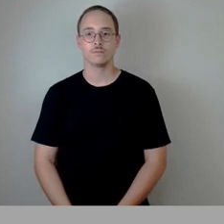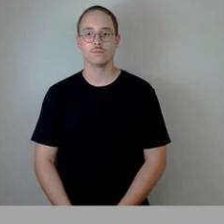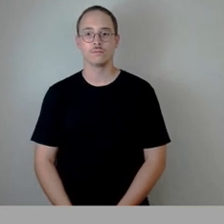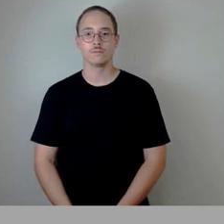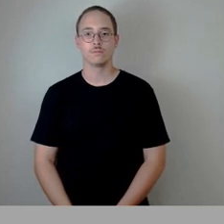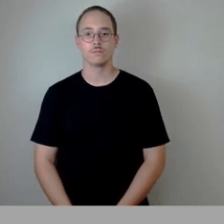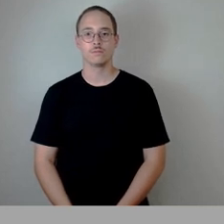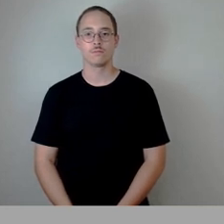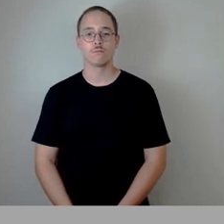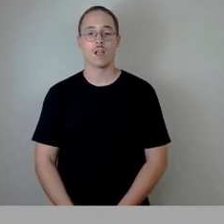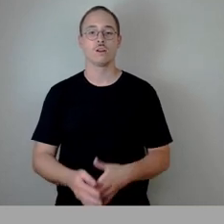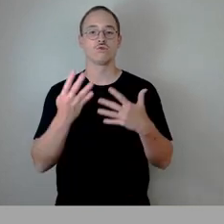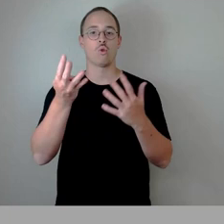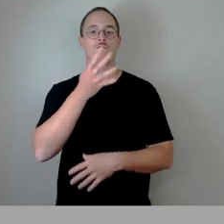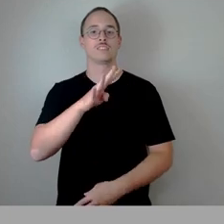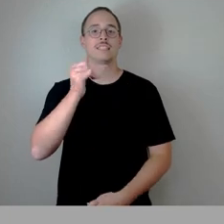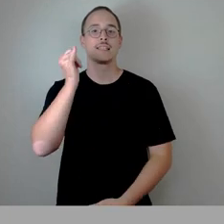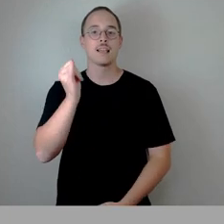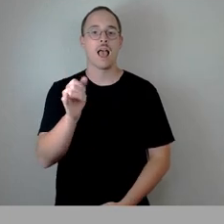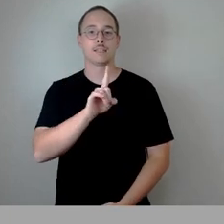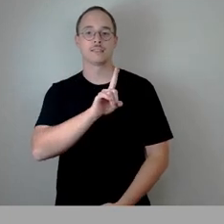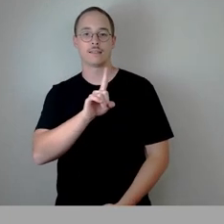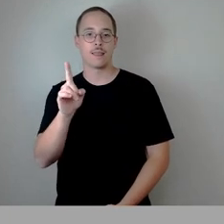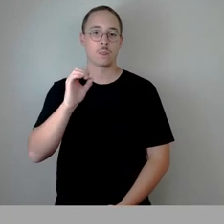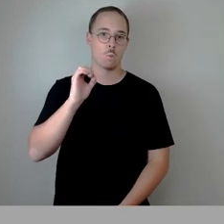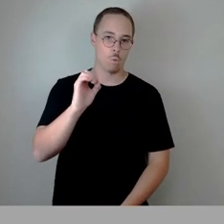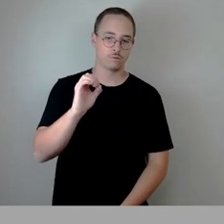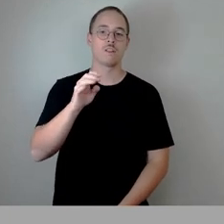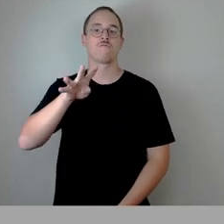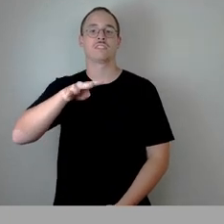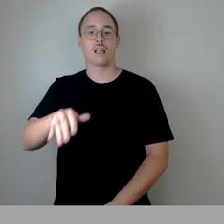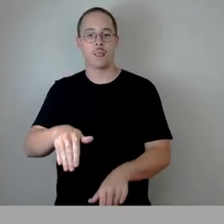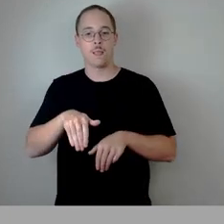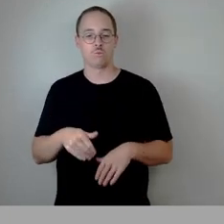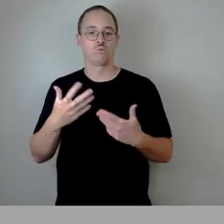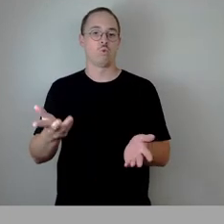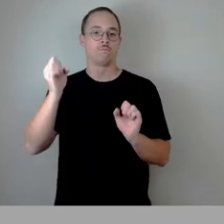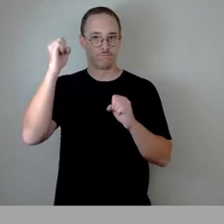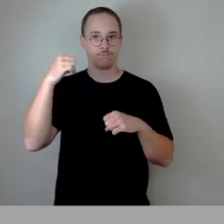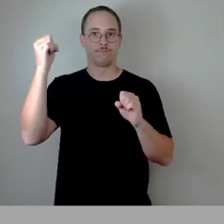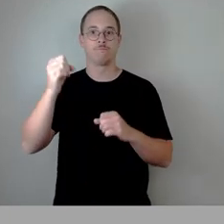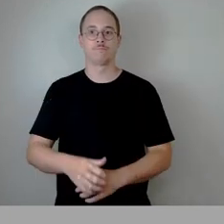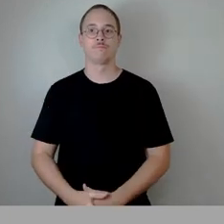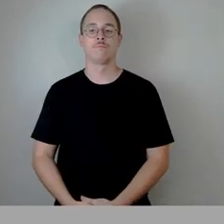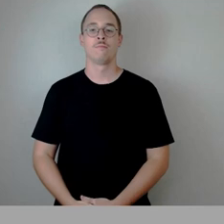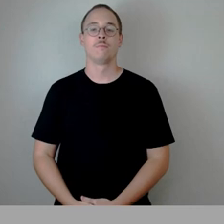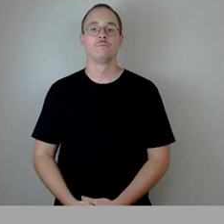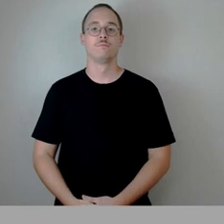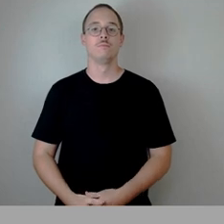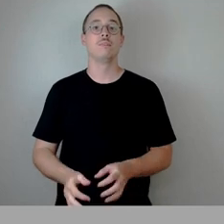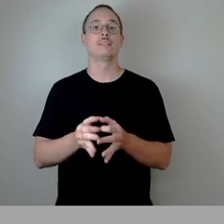49 Ja-Stimmen, keine Nein, 14 Enthaltungen, damit so zugestimmt. Bringt uns zum Tagesordnungspunkt 12. Auch hier zunächst